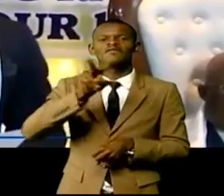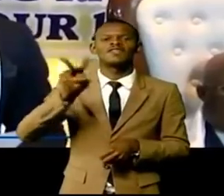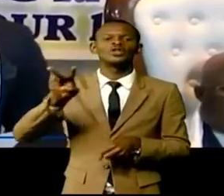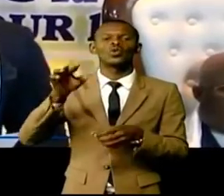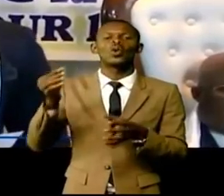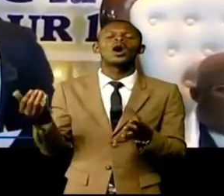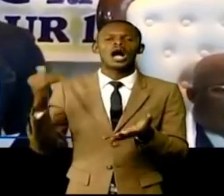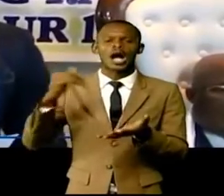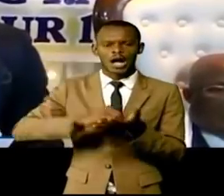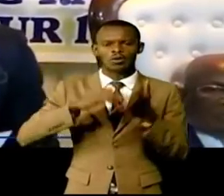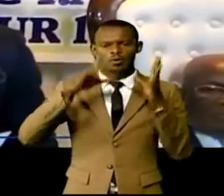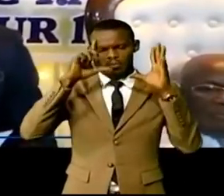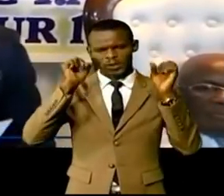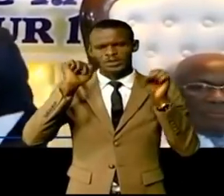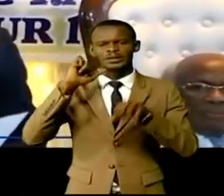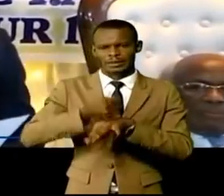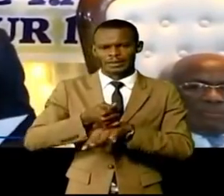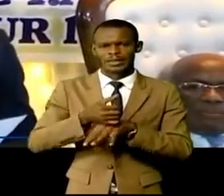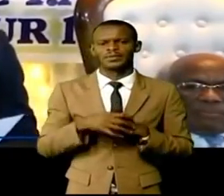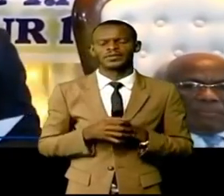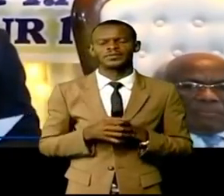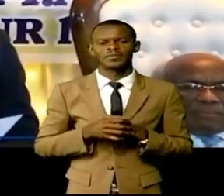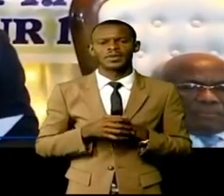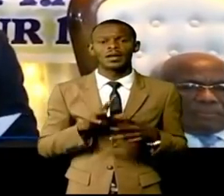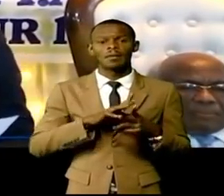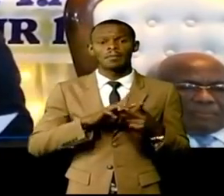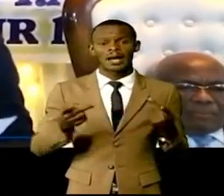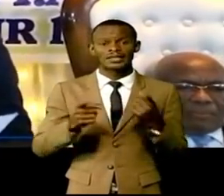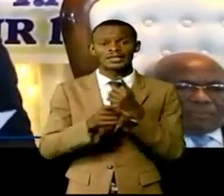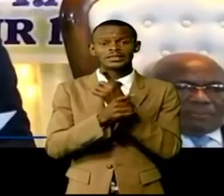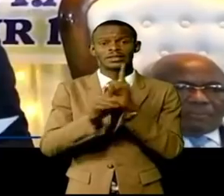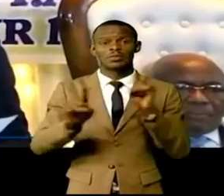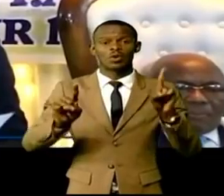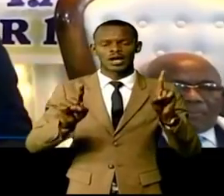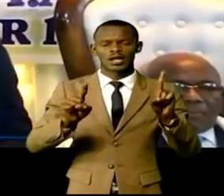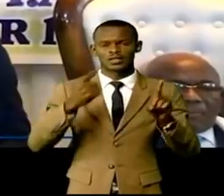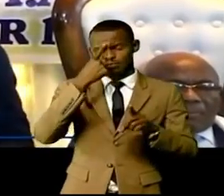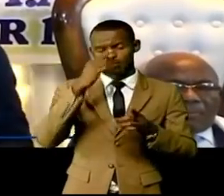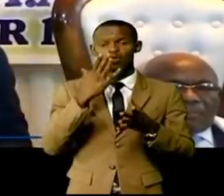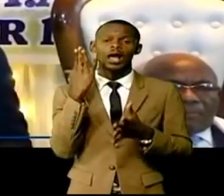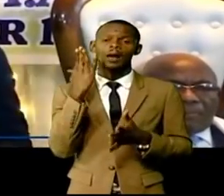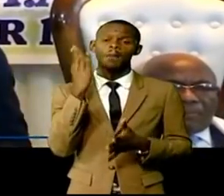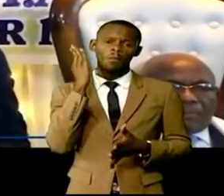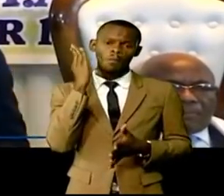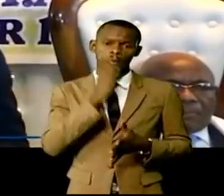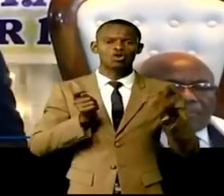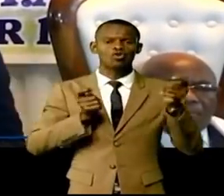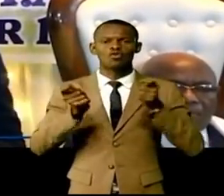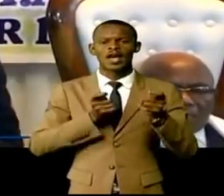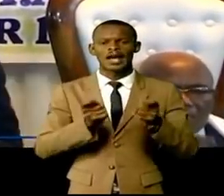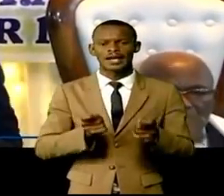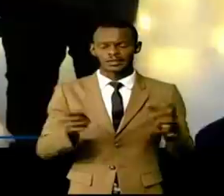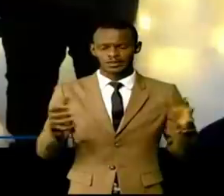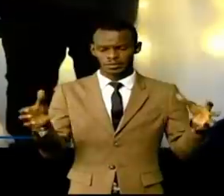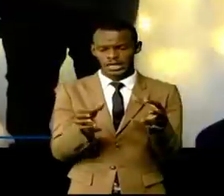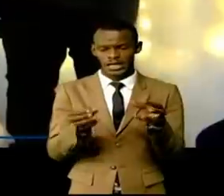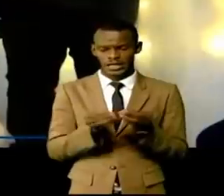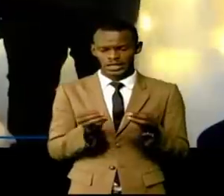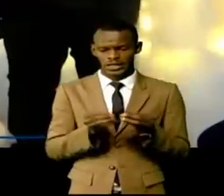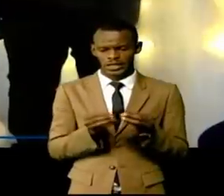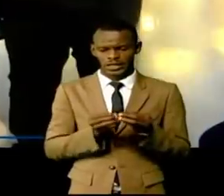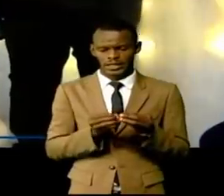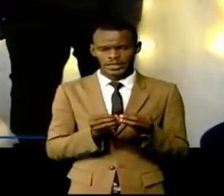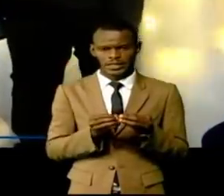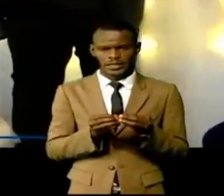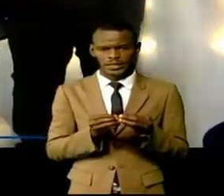Parti des Démocrates pour la bonne gouvernance conscient des enjeux politiques des leurs s'est réuni autour de son autorité morale son